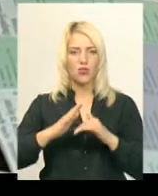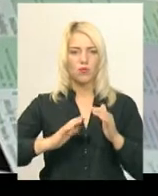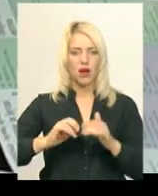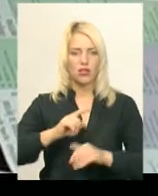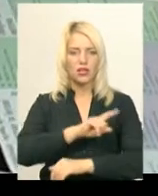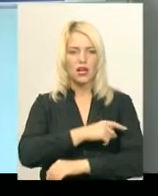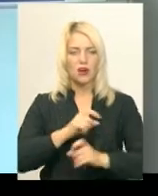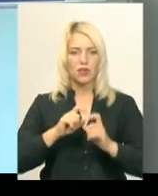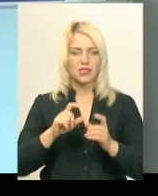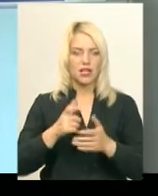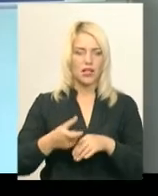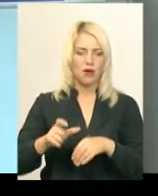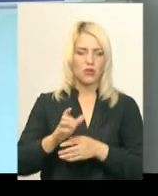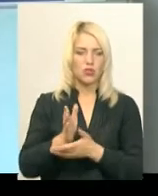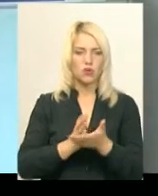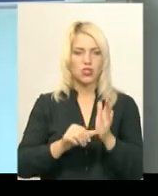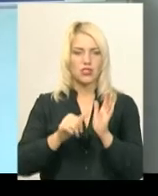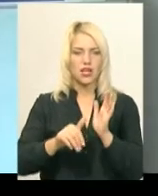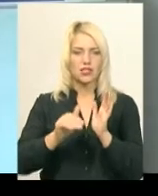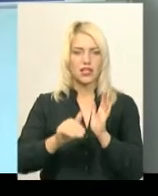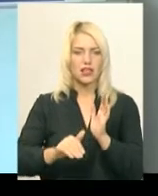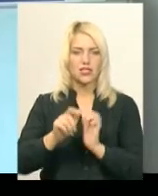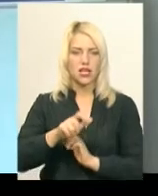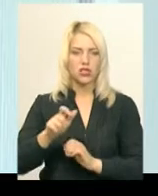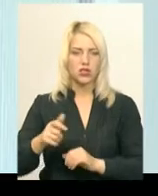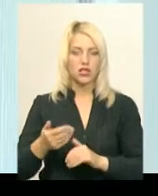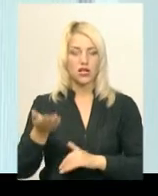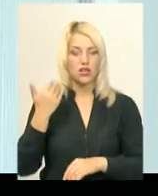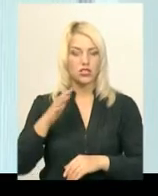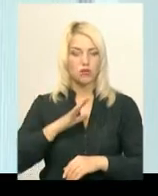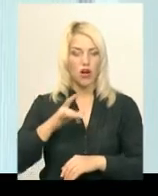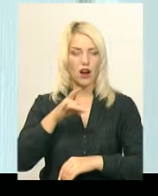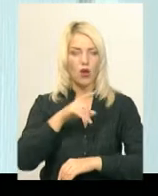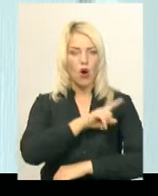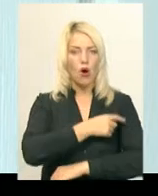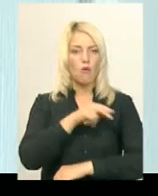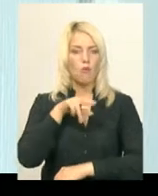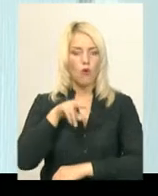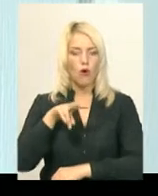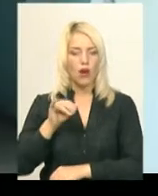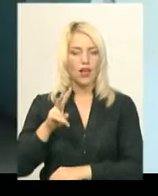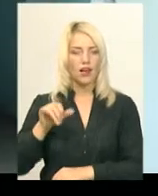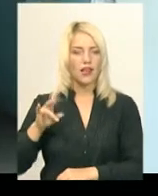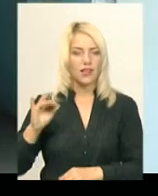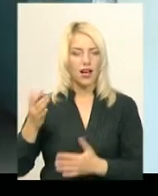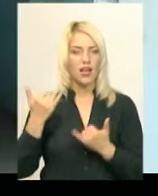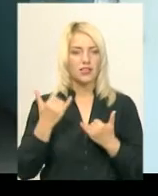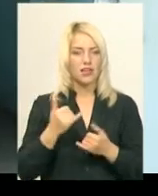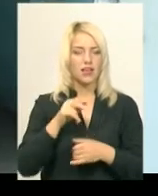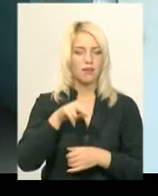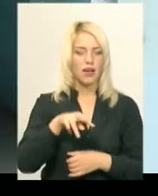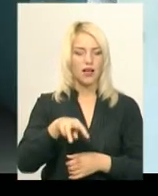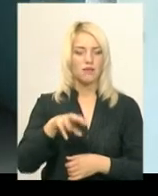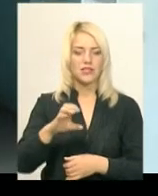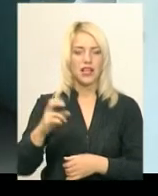обслуговує 16,5 тисяч пацієнтів. Раніше у її приміщенні була районна поліклініка. Після створення центру ПМСД, каже Наталія Фінагєєва,